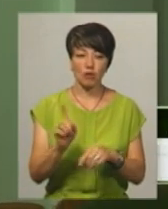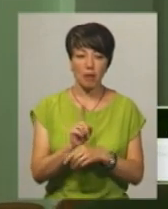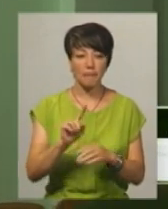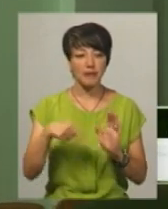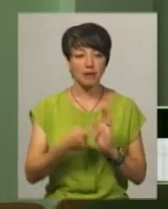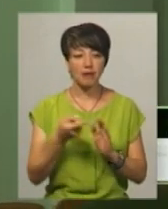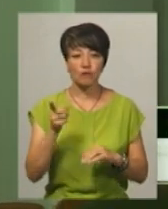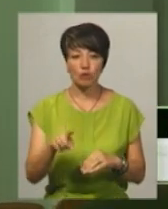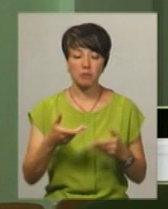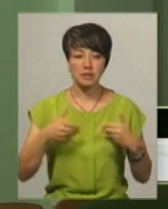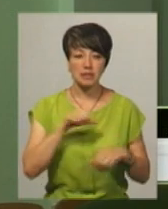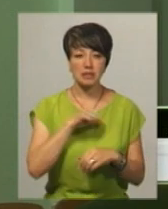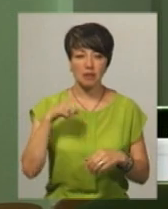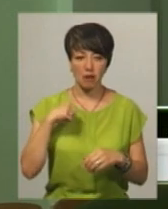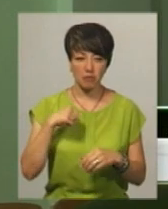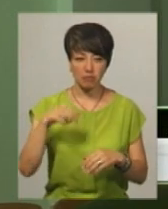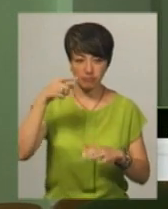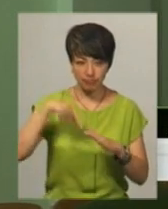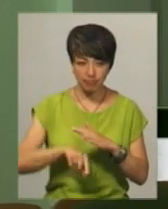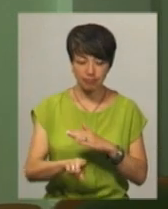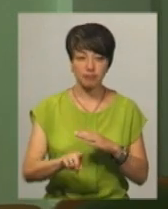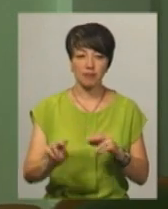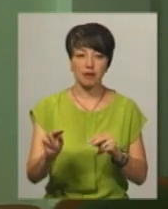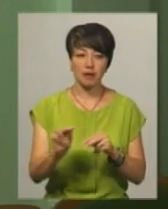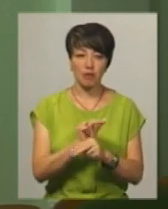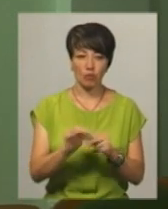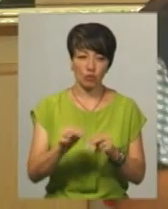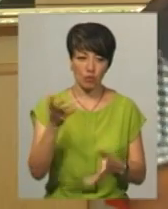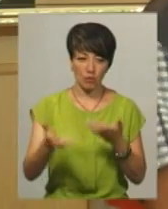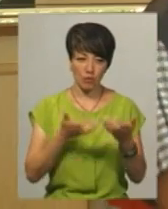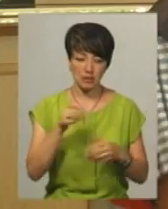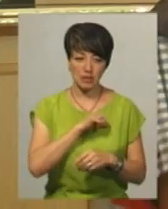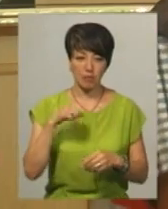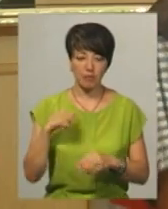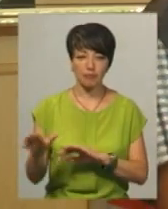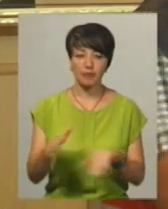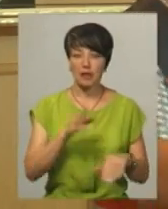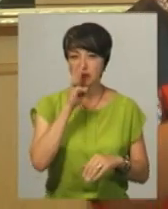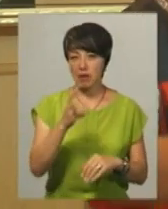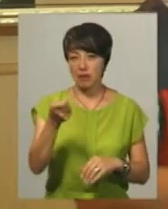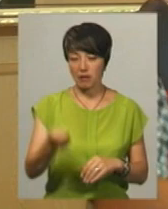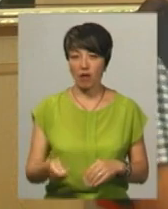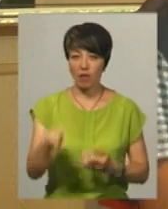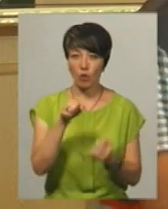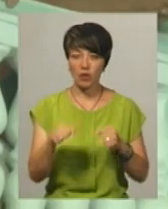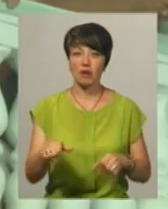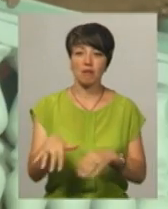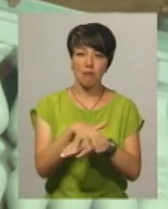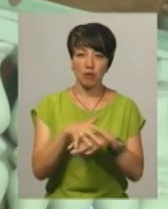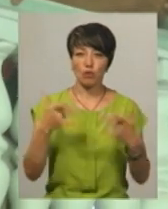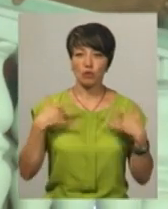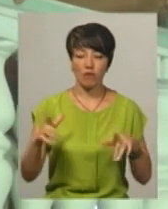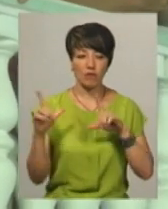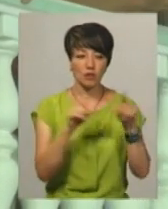Питання в тому, що ми самі йдемо в яму по-народному і все розбираємо. Через низьку зарплатню водії масово розраховуються та